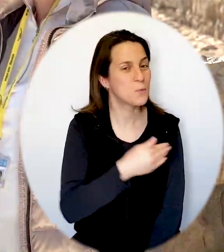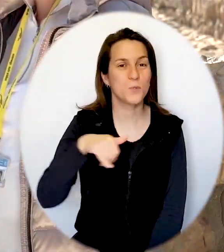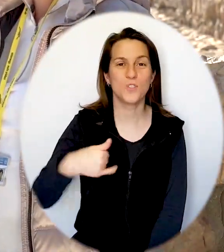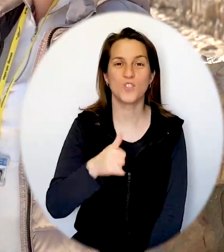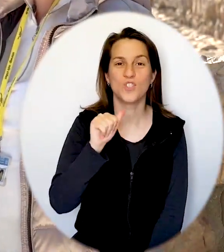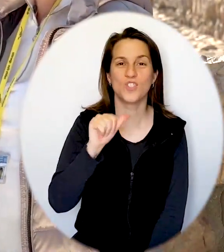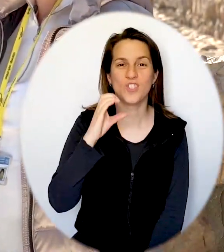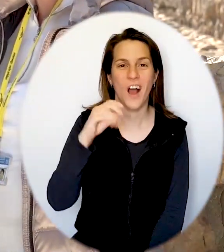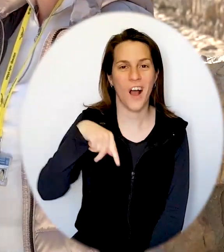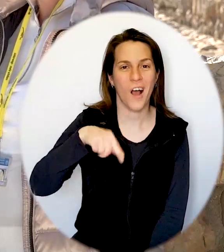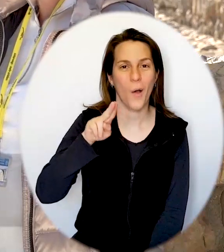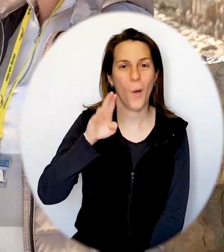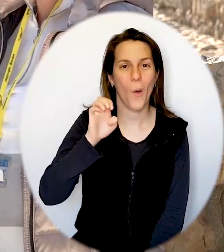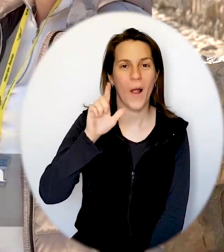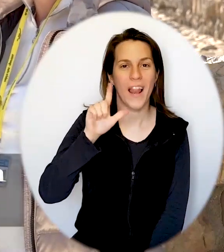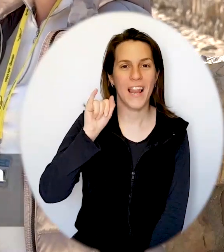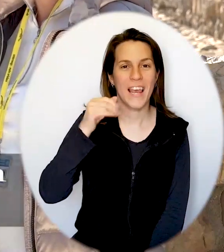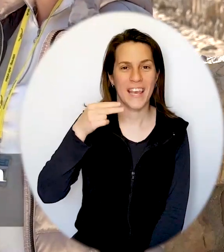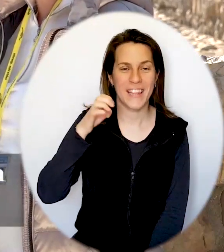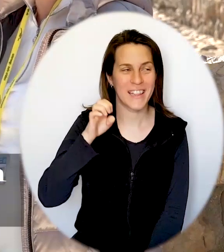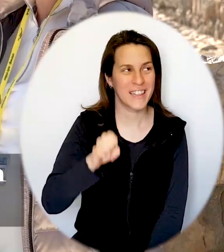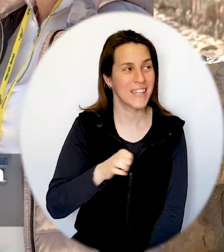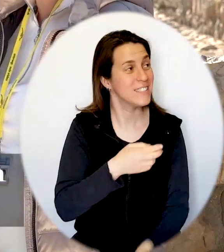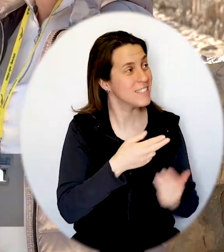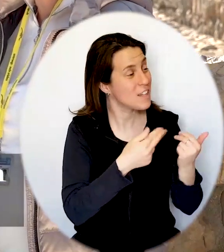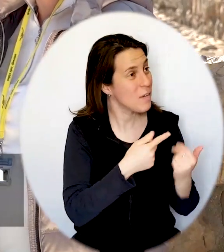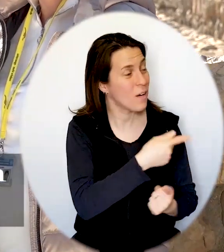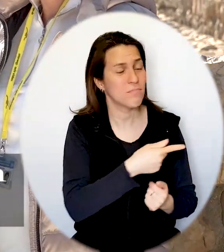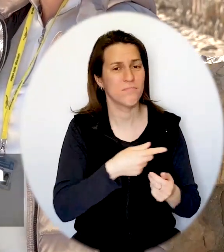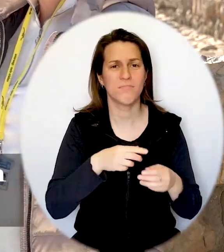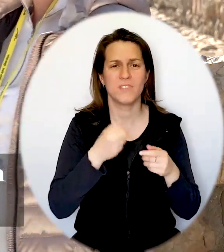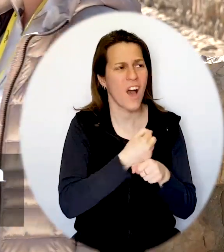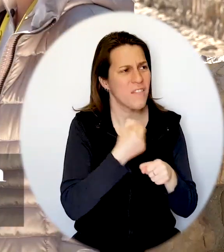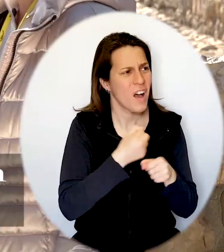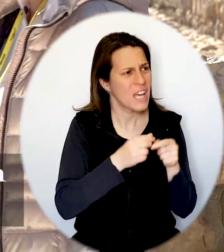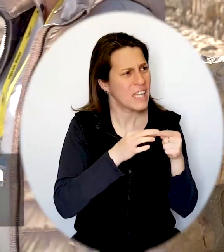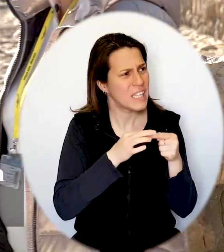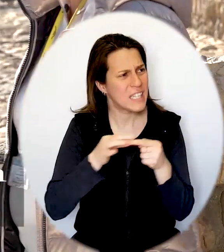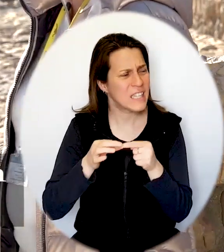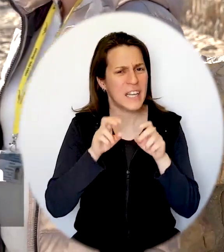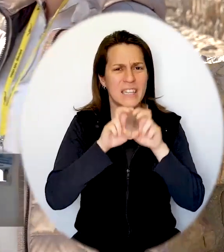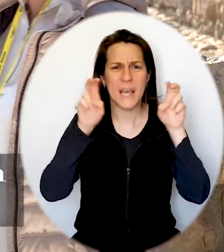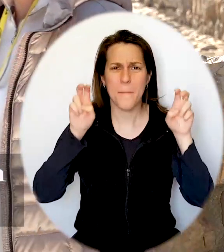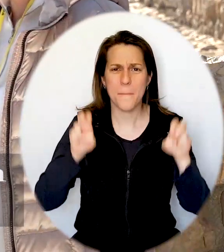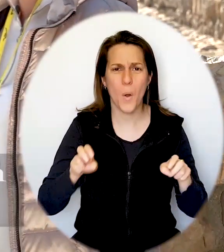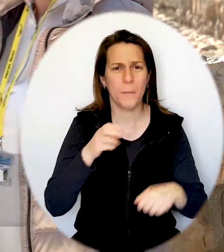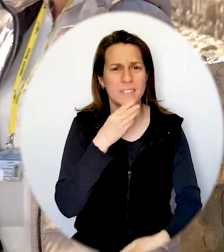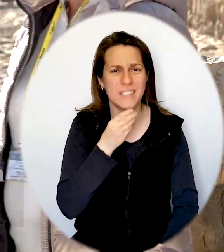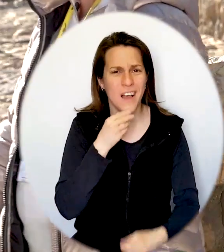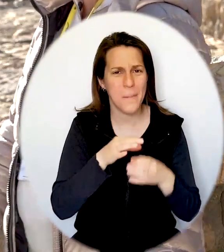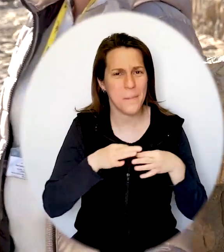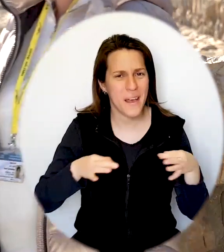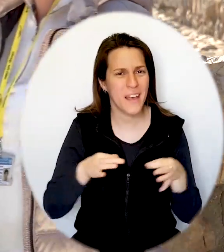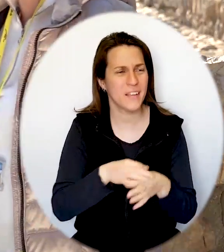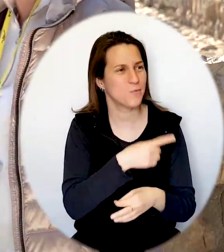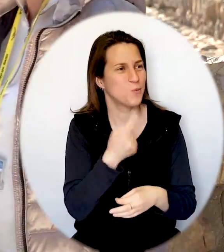Bonjour Jacqueline. Bonjour Stéphanie. Tu vas bien ? Tout va bien, merci. Toujours guide diplômée d'État en Israël ? bien sûr. Toujours une